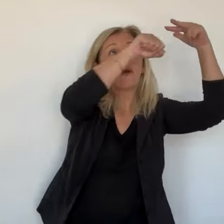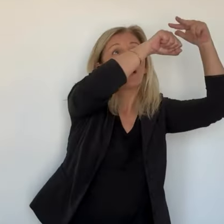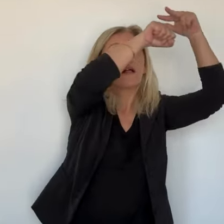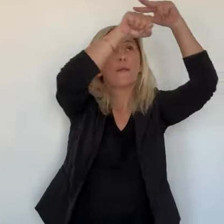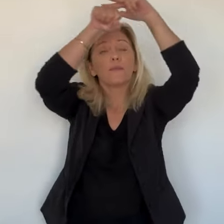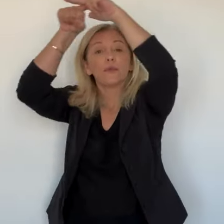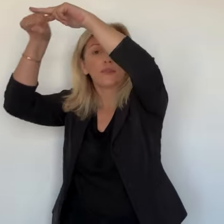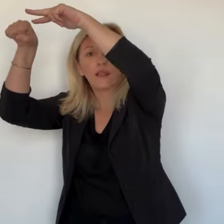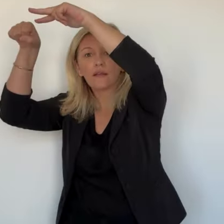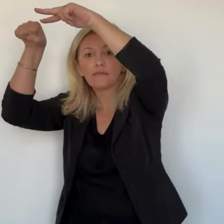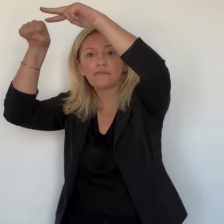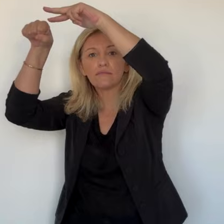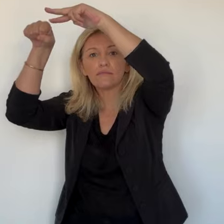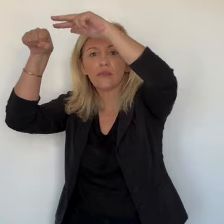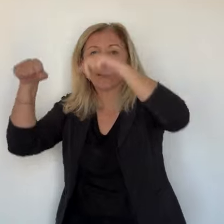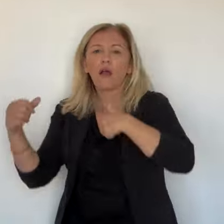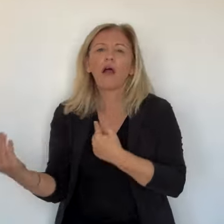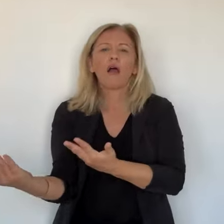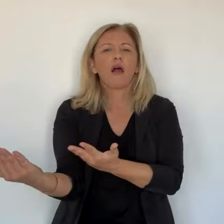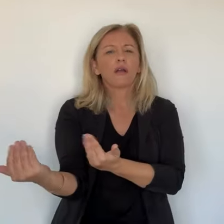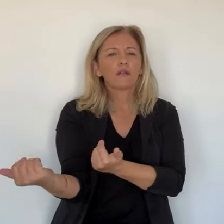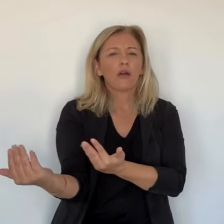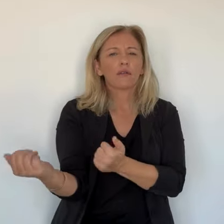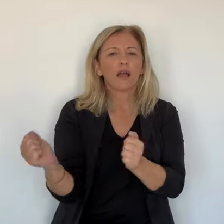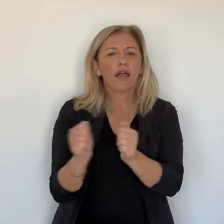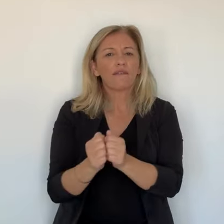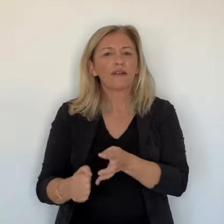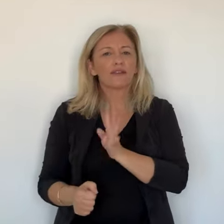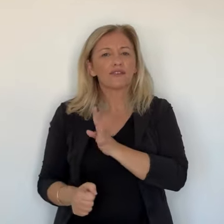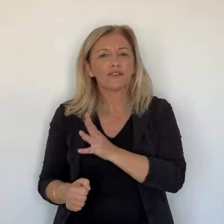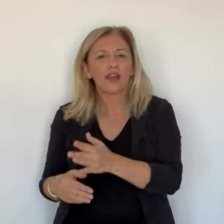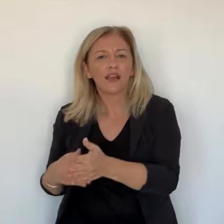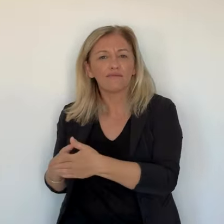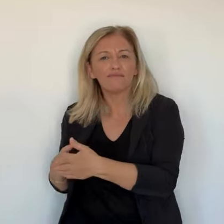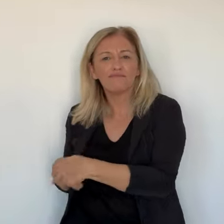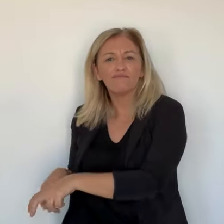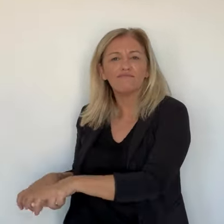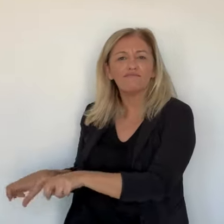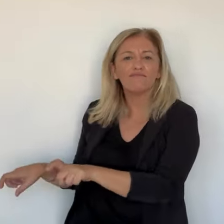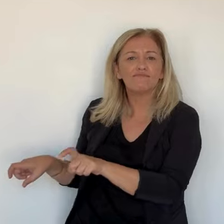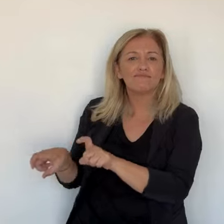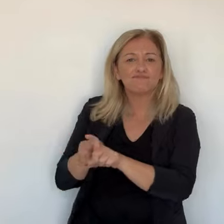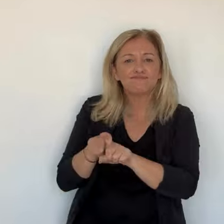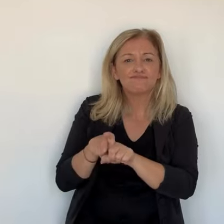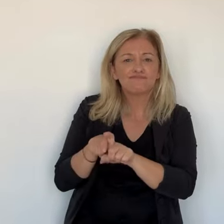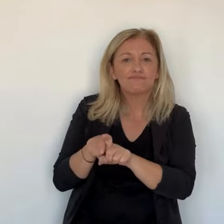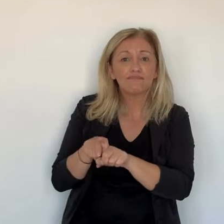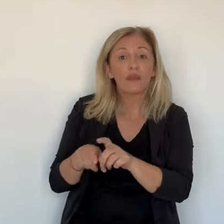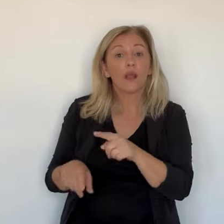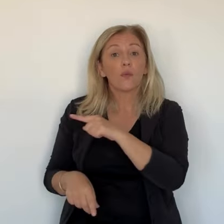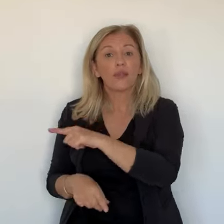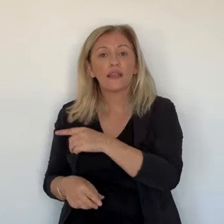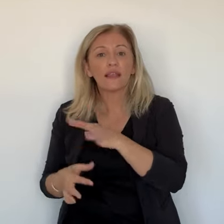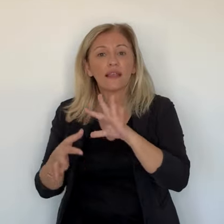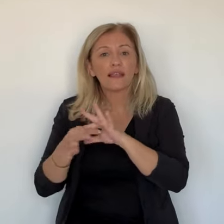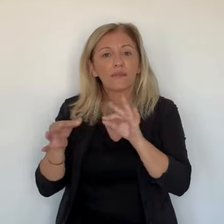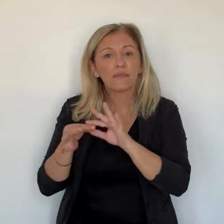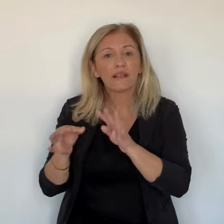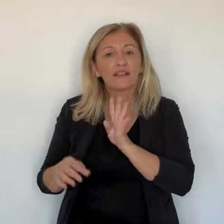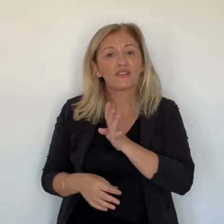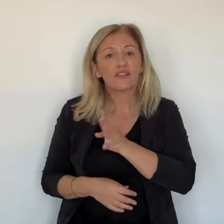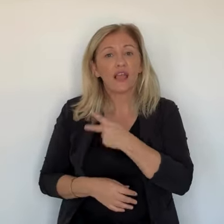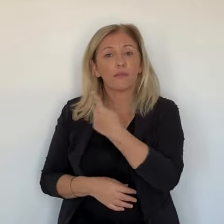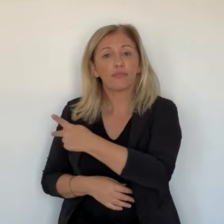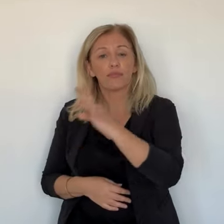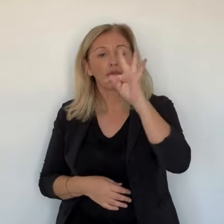attendu que le roche passe. Avec lui, un soutien fidèle, Thor, son labrador. Mon chien m'a sauvé la